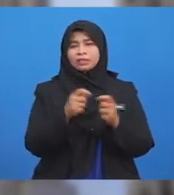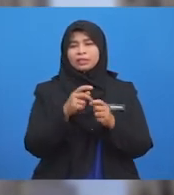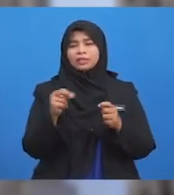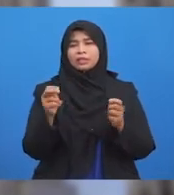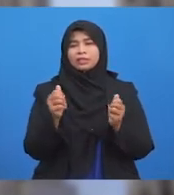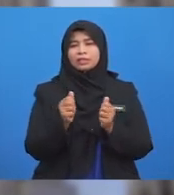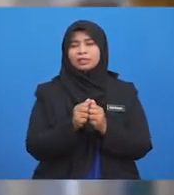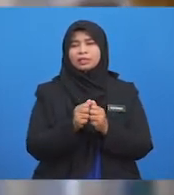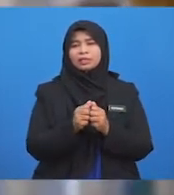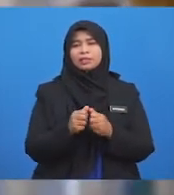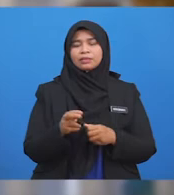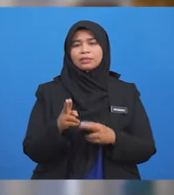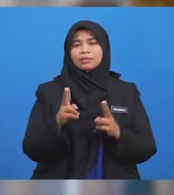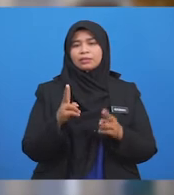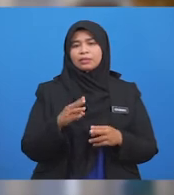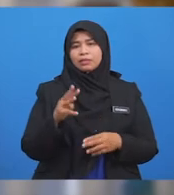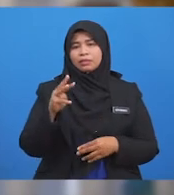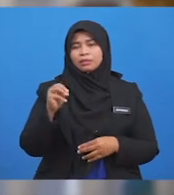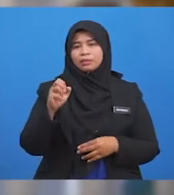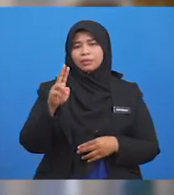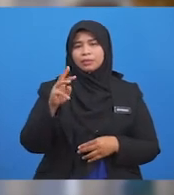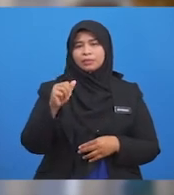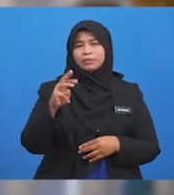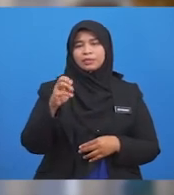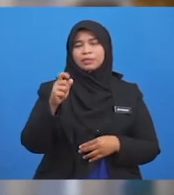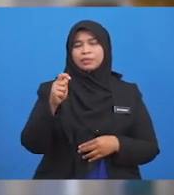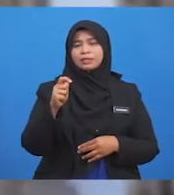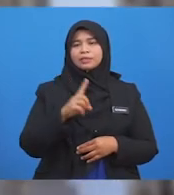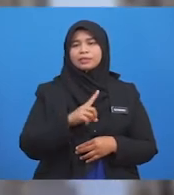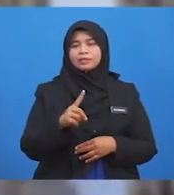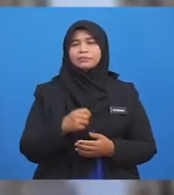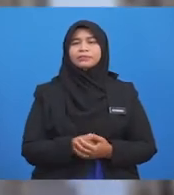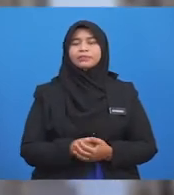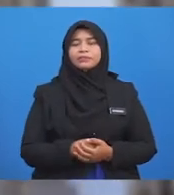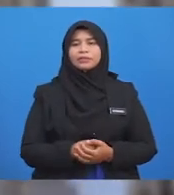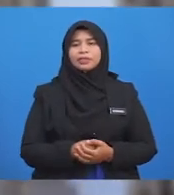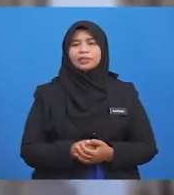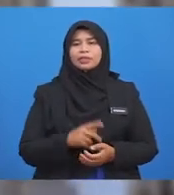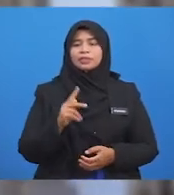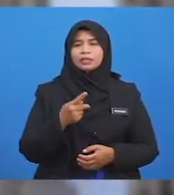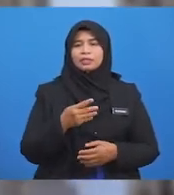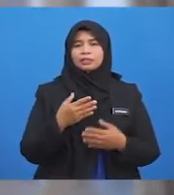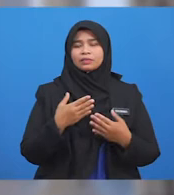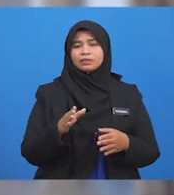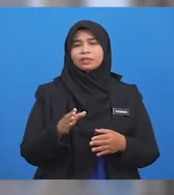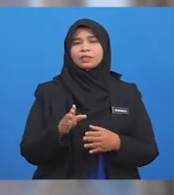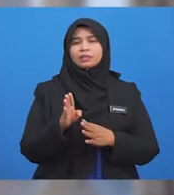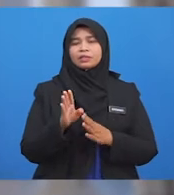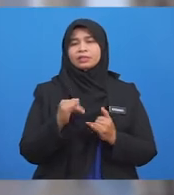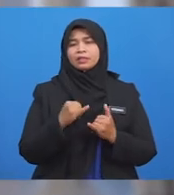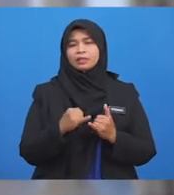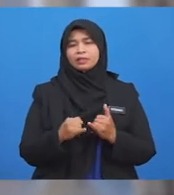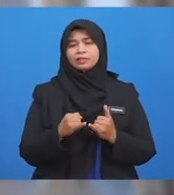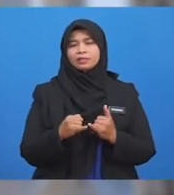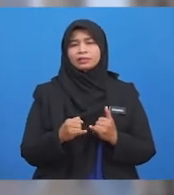Bertentangan Dengan Matlamat Mu'amalat Islam Subhanallah Alhamdulillah Kita berada Di